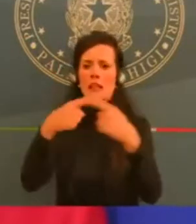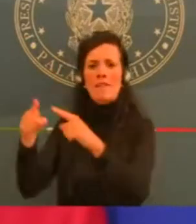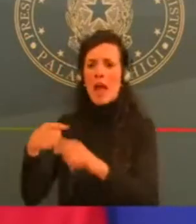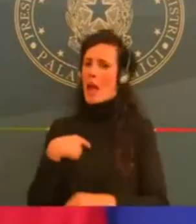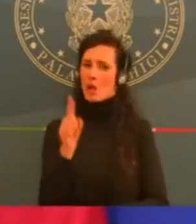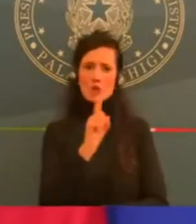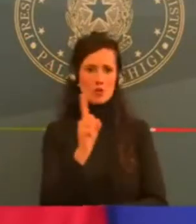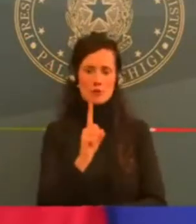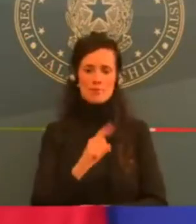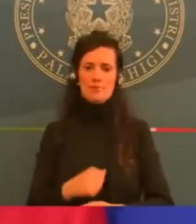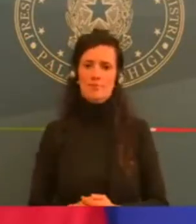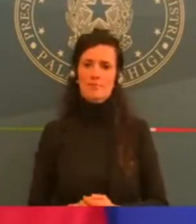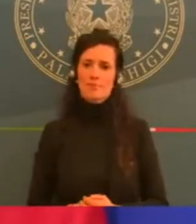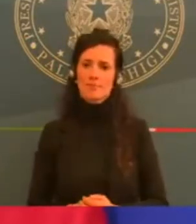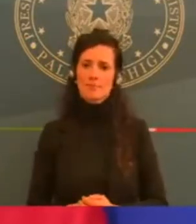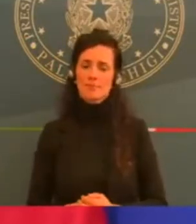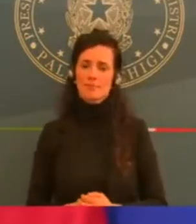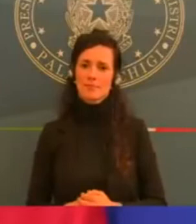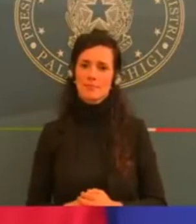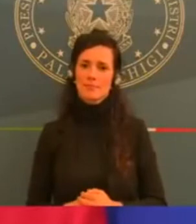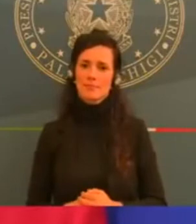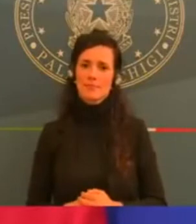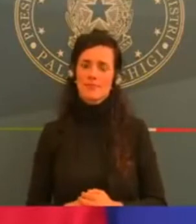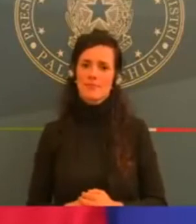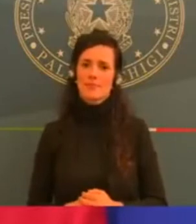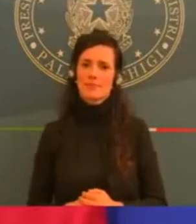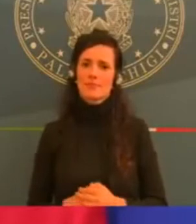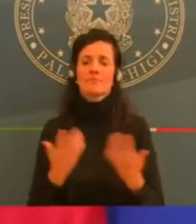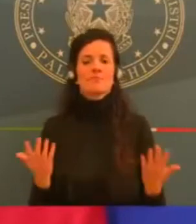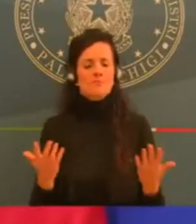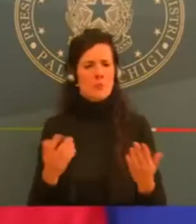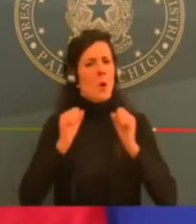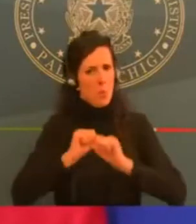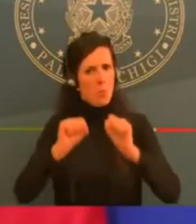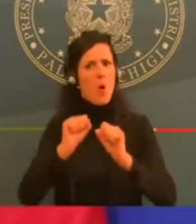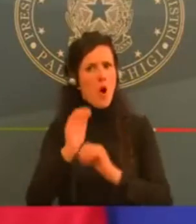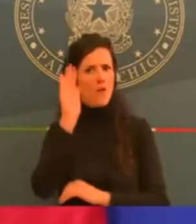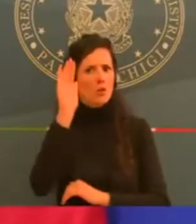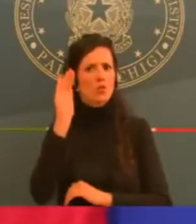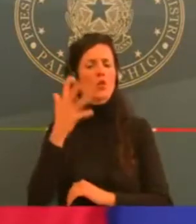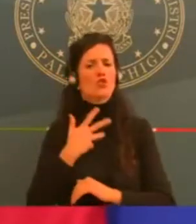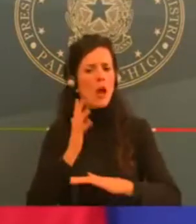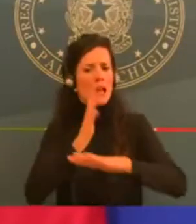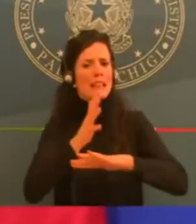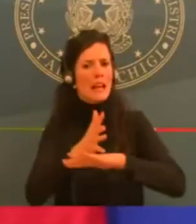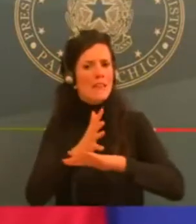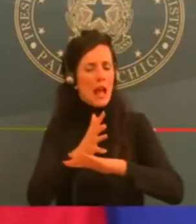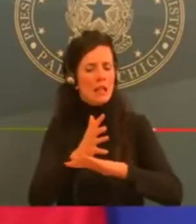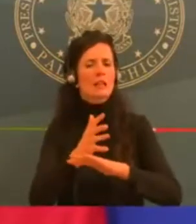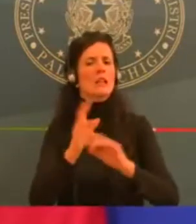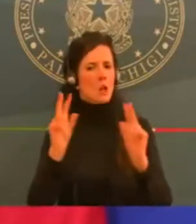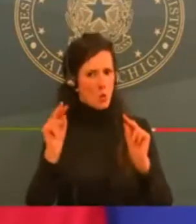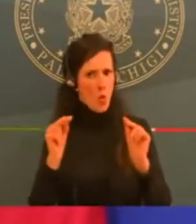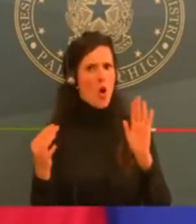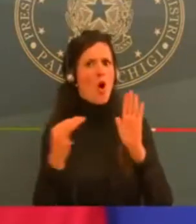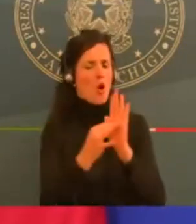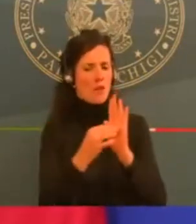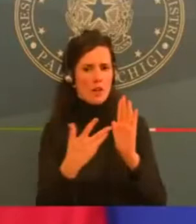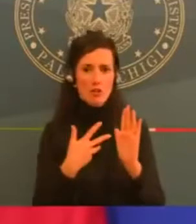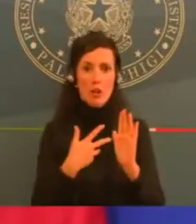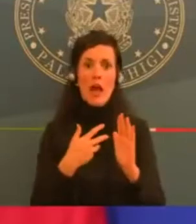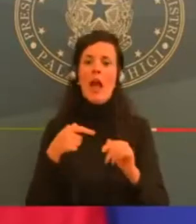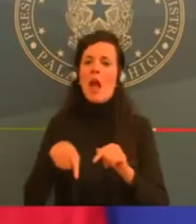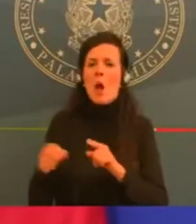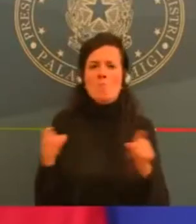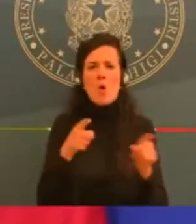'è molta critica per il cashback. Voglio ricordare che questa misura non è alleata degli assembramenti, è alleata dei